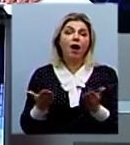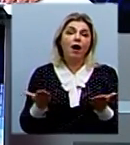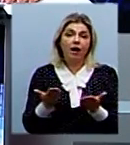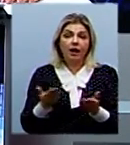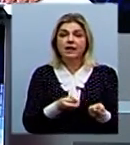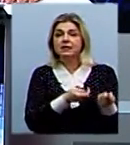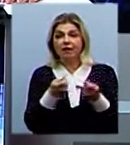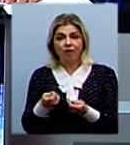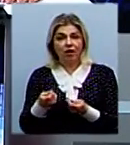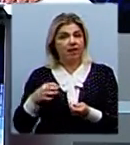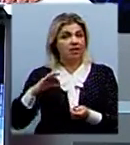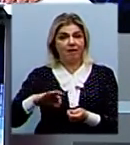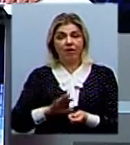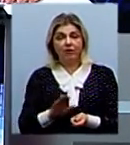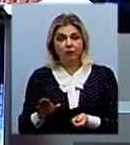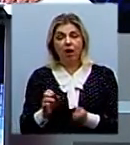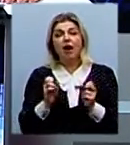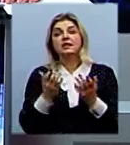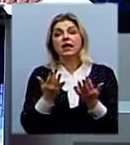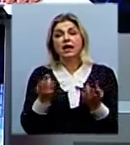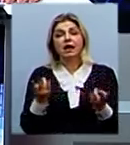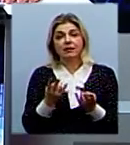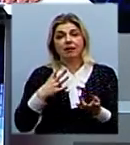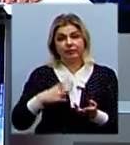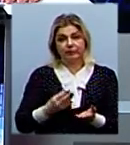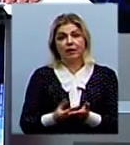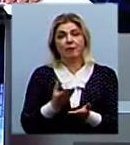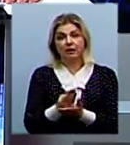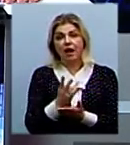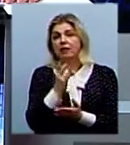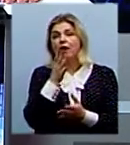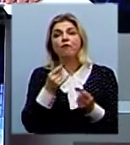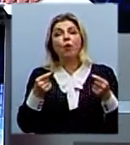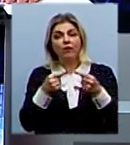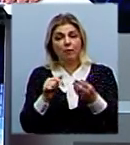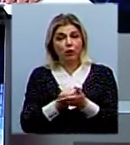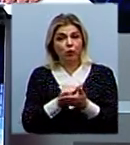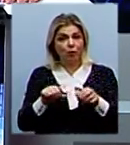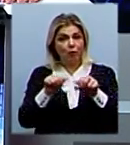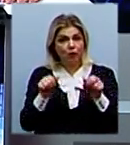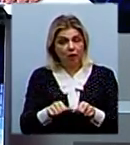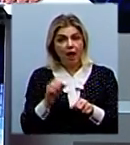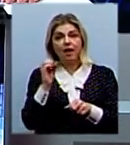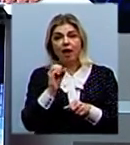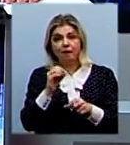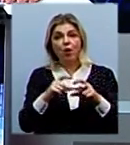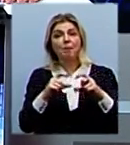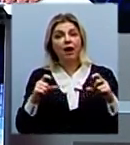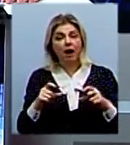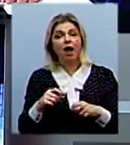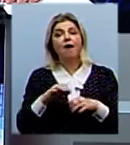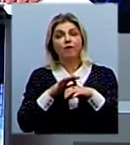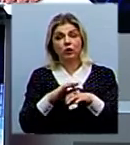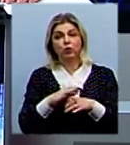завозити нерентабельно? Скільки доведеться викласти за невчасне розмитнення автівки на євробляхах? Ведуча